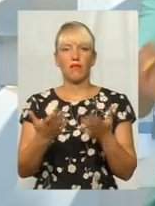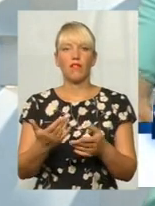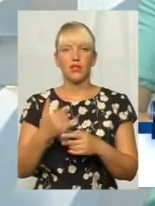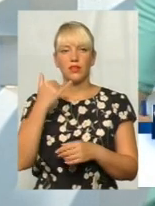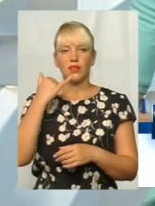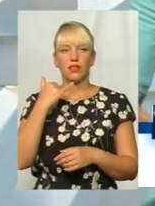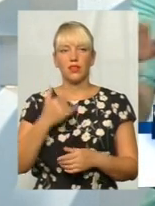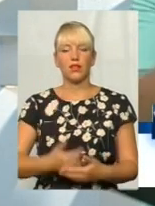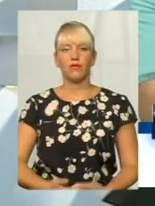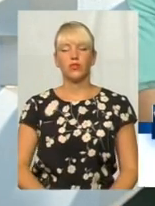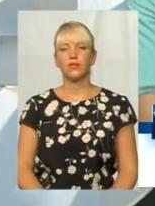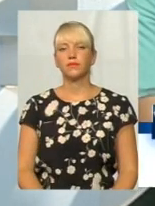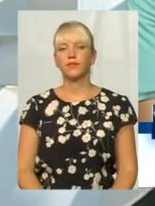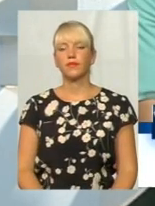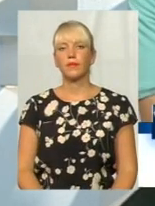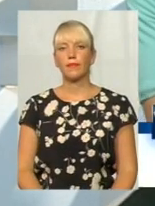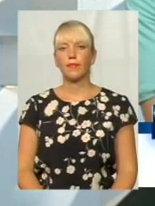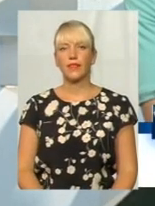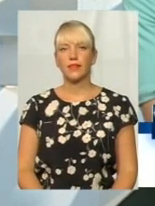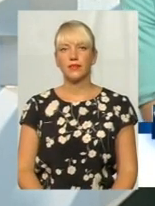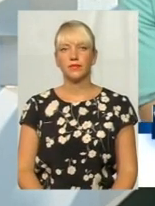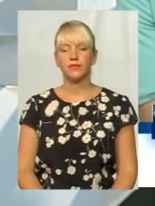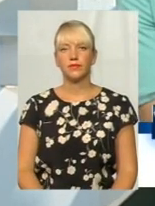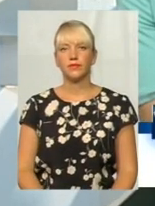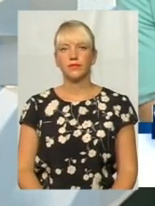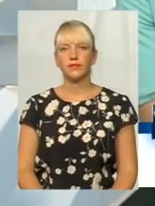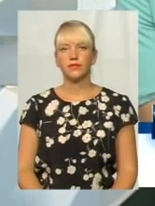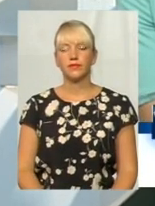85 068. Слухаємо глядача. Горіть, будь ласка.